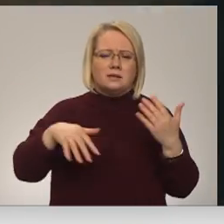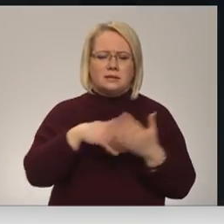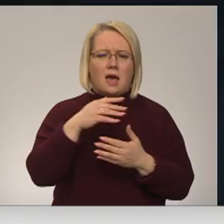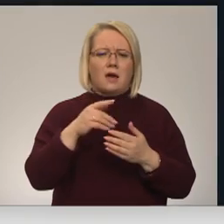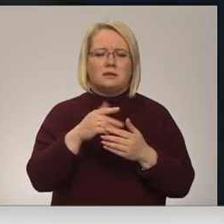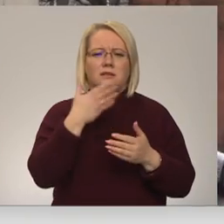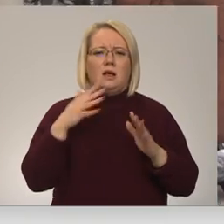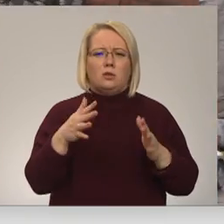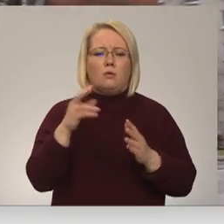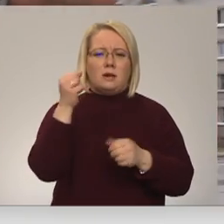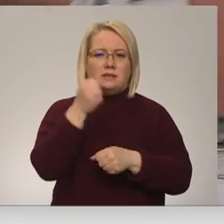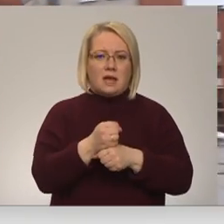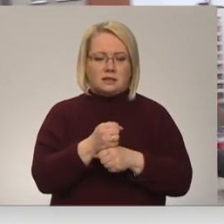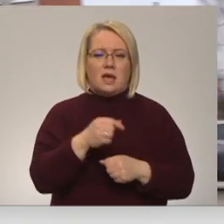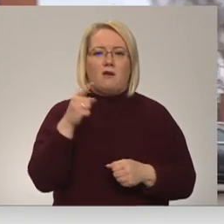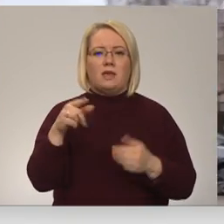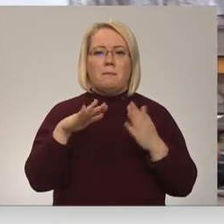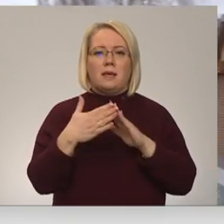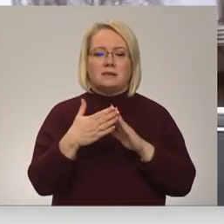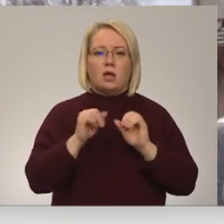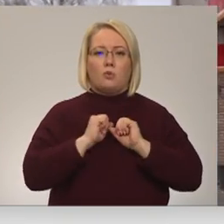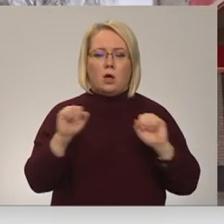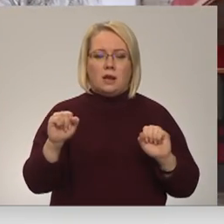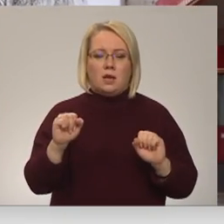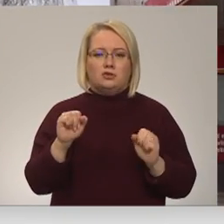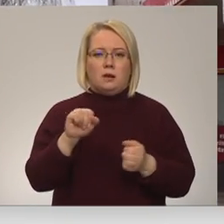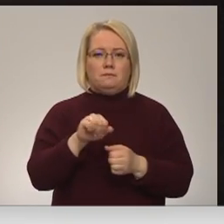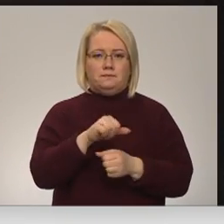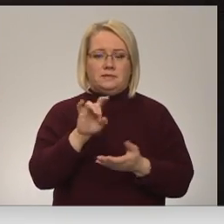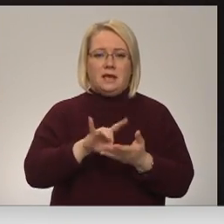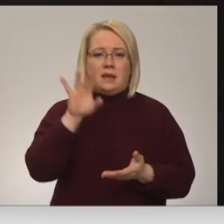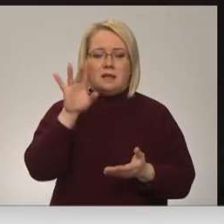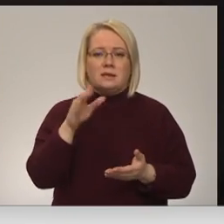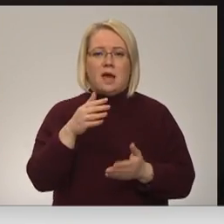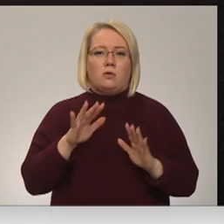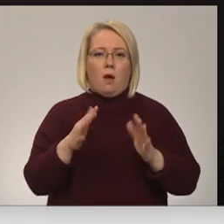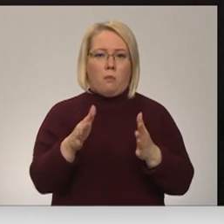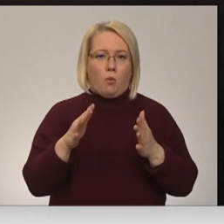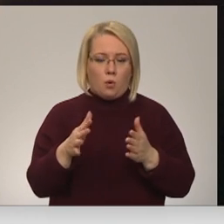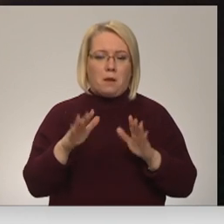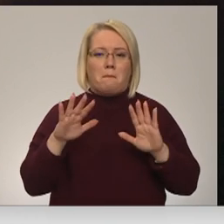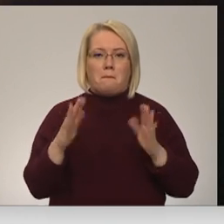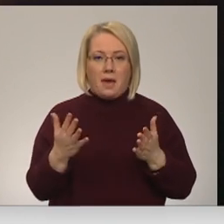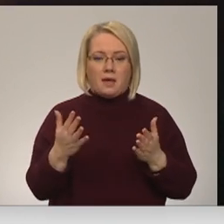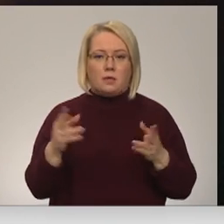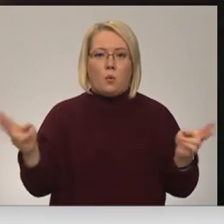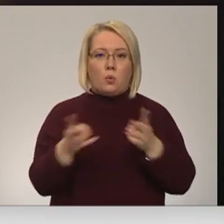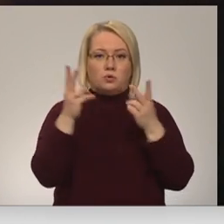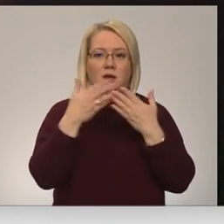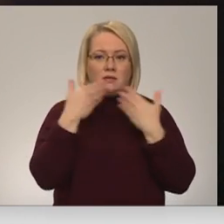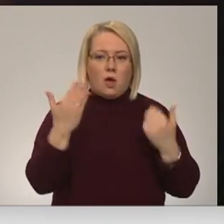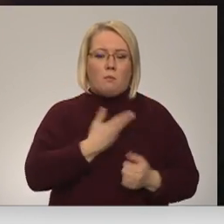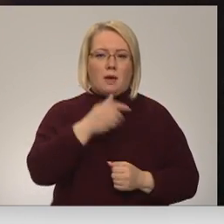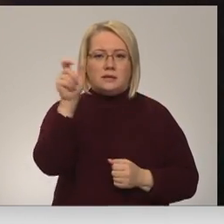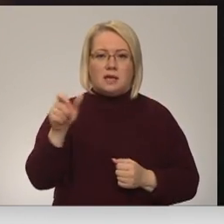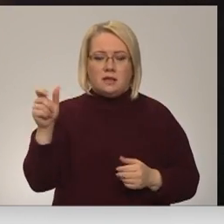Jelgava, kas pilsētā nodrošina centralizētu siltumapgādi. Izrādījās, ka ugunsgrēka tomēr nav, bet iedzīvotājos